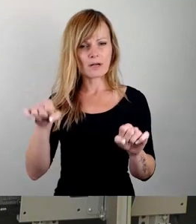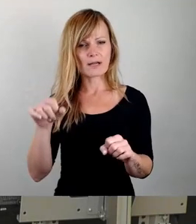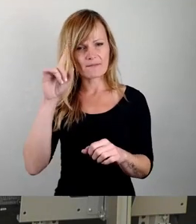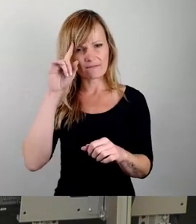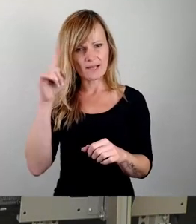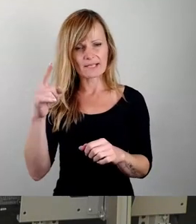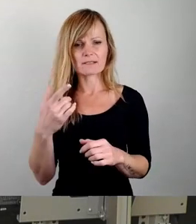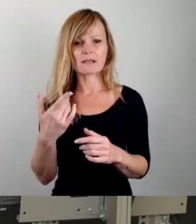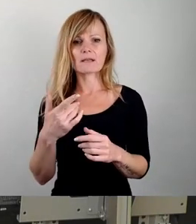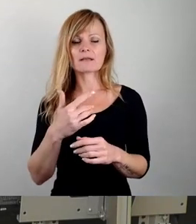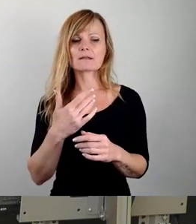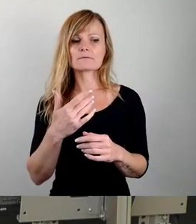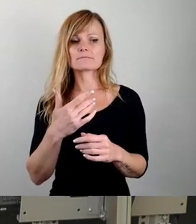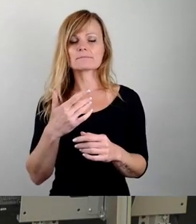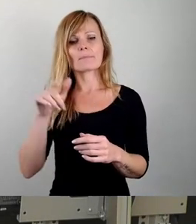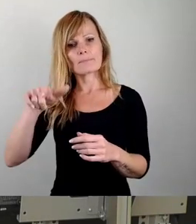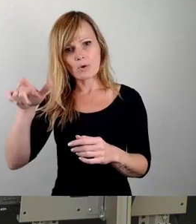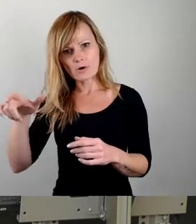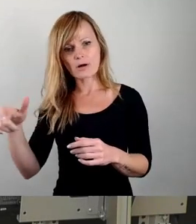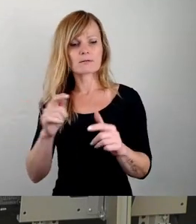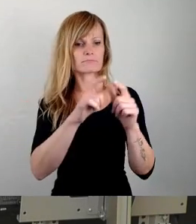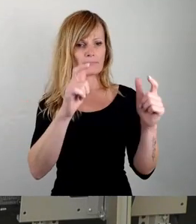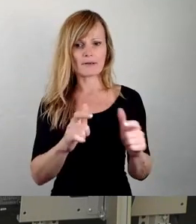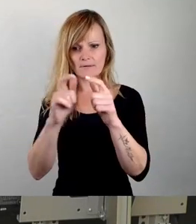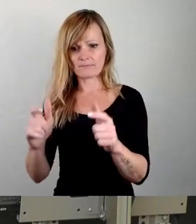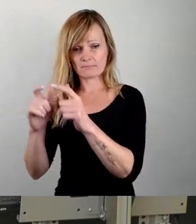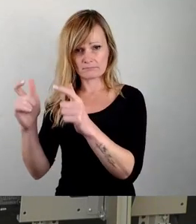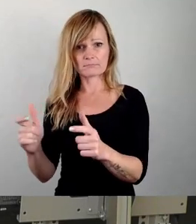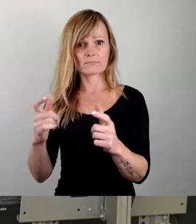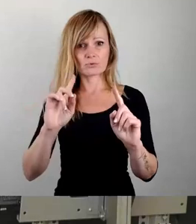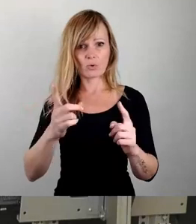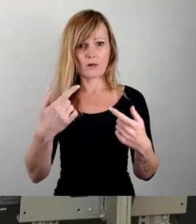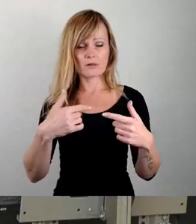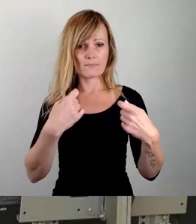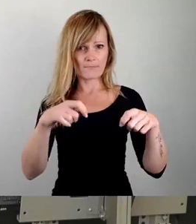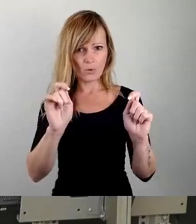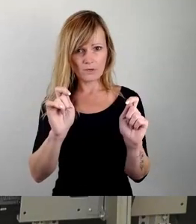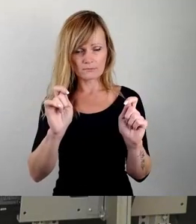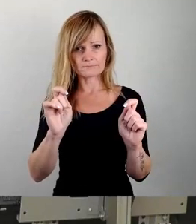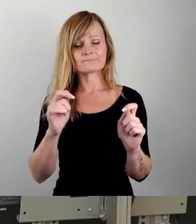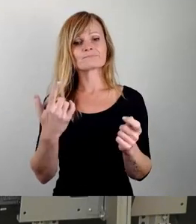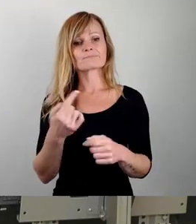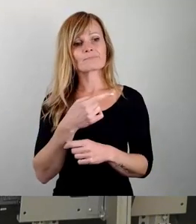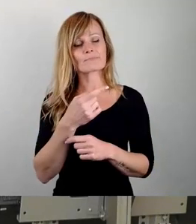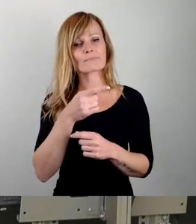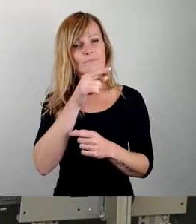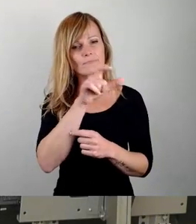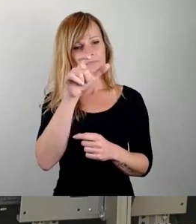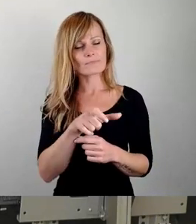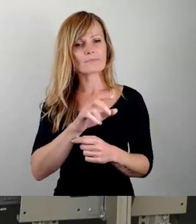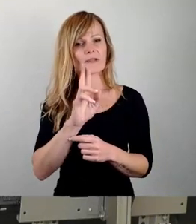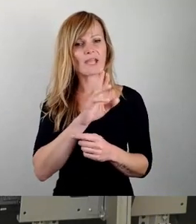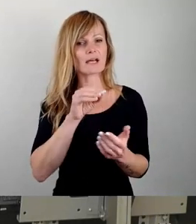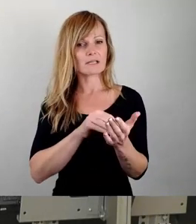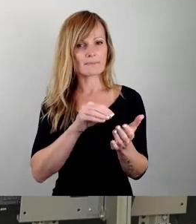gegenüber Verantwortungsträgern, die tatsächlich in die Planung eingebunden sind, ihre Fragen stellen und Hinweise auf ortsspezifische